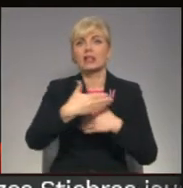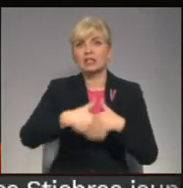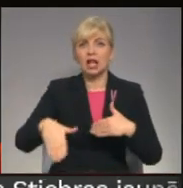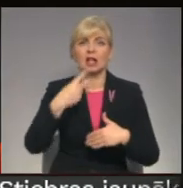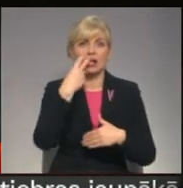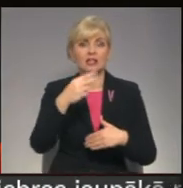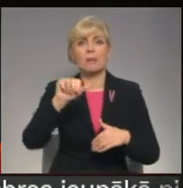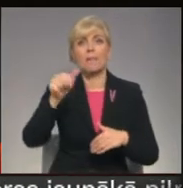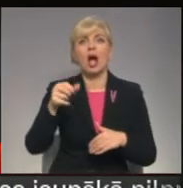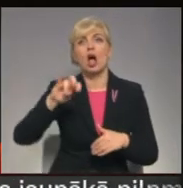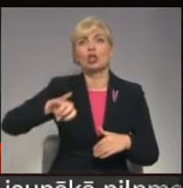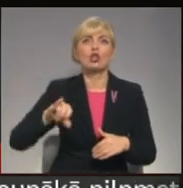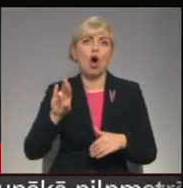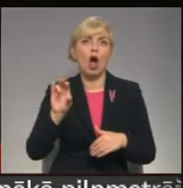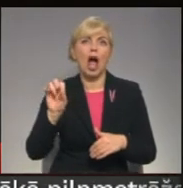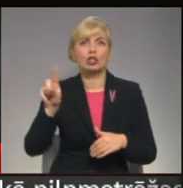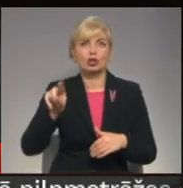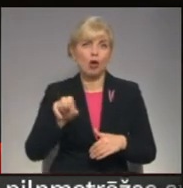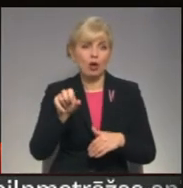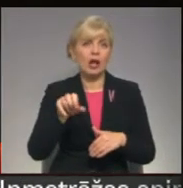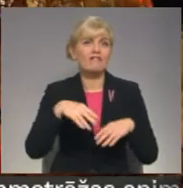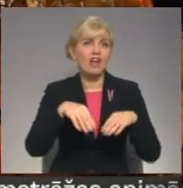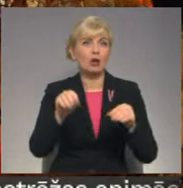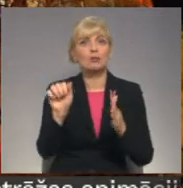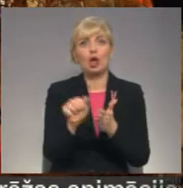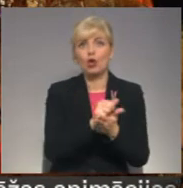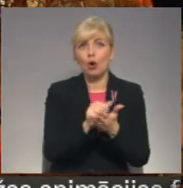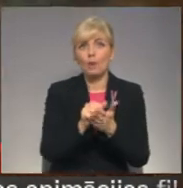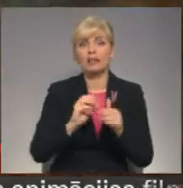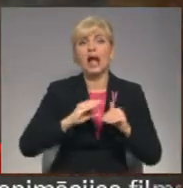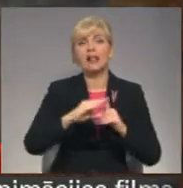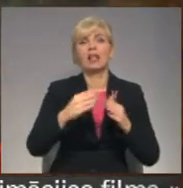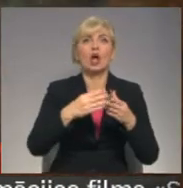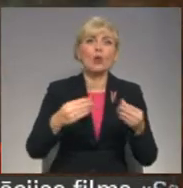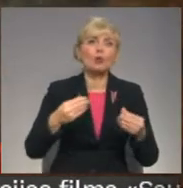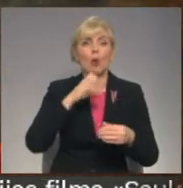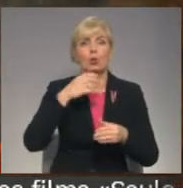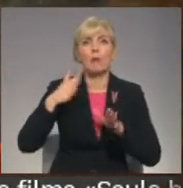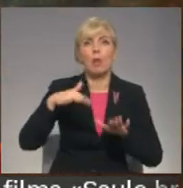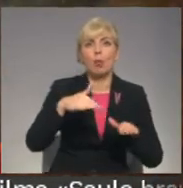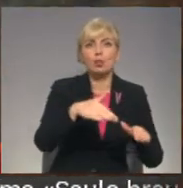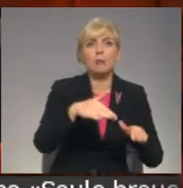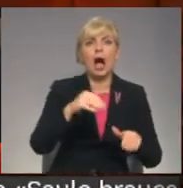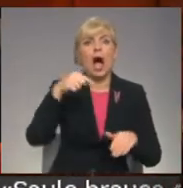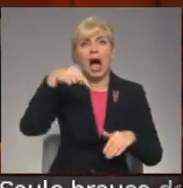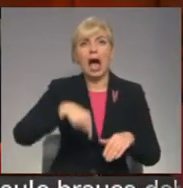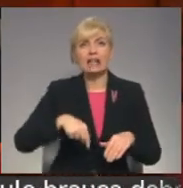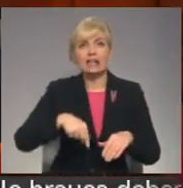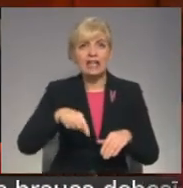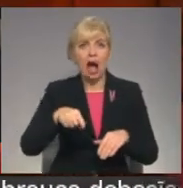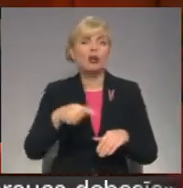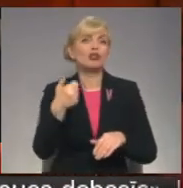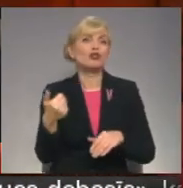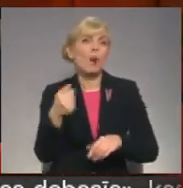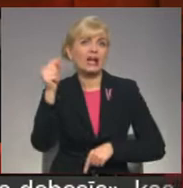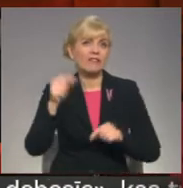ledāju kušanu un ūdens plūsmu Arktikā. Arī šogad festivālā piedalīsies saimas un ministru kabinetēkas, kam pievienosies arī Latvijas